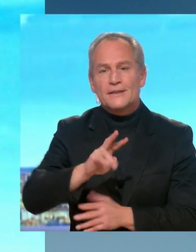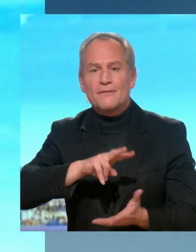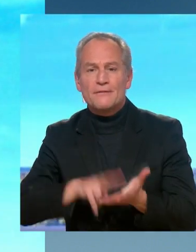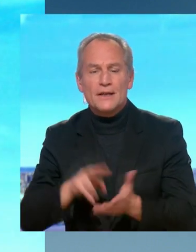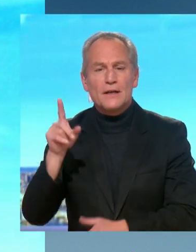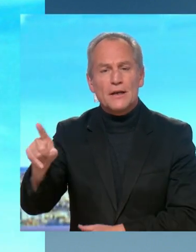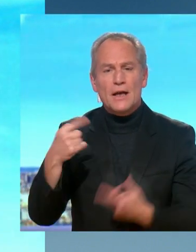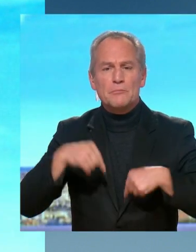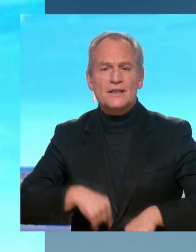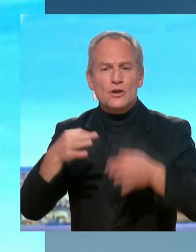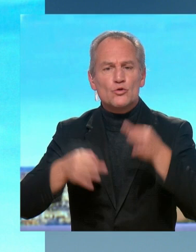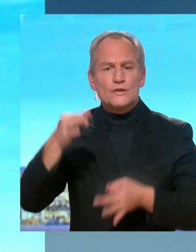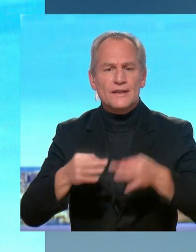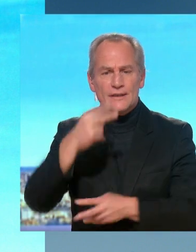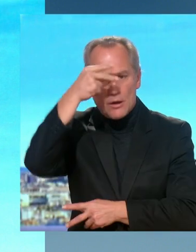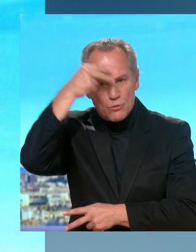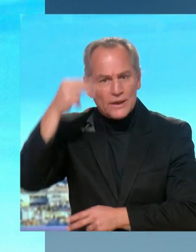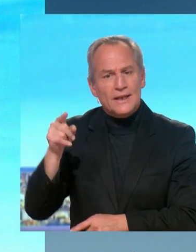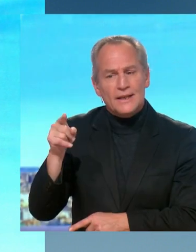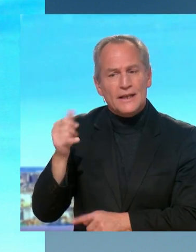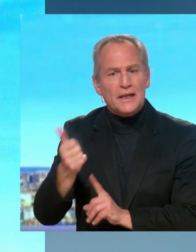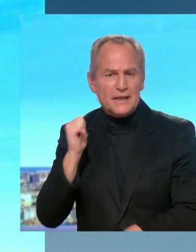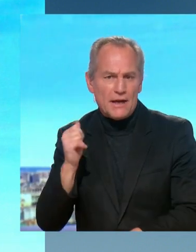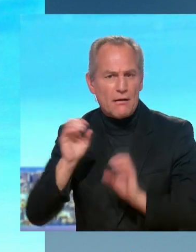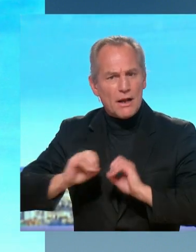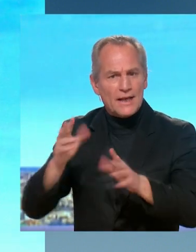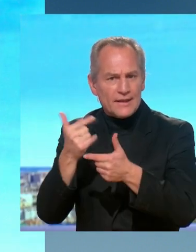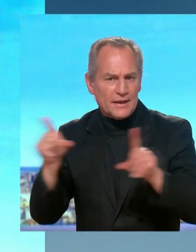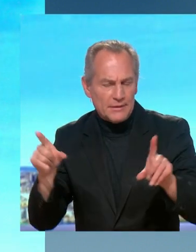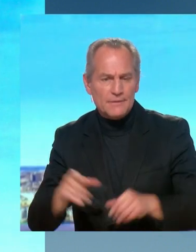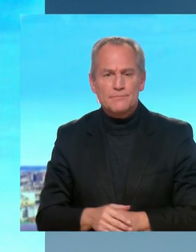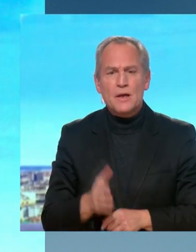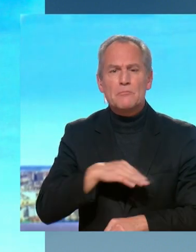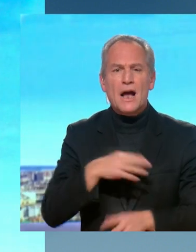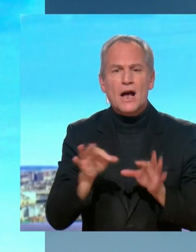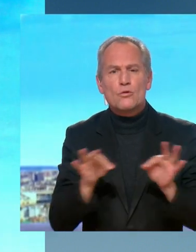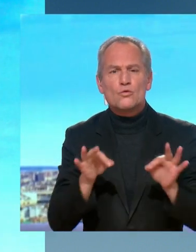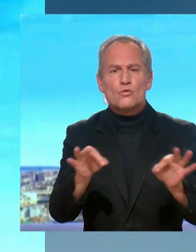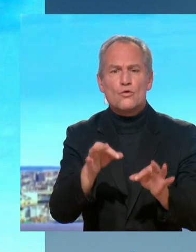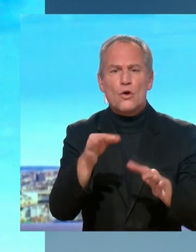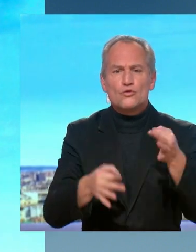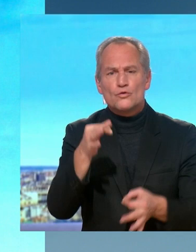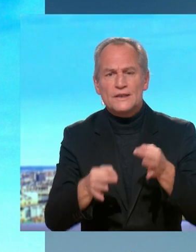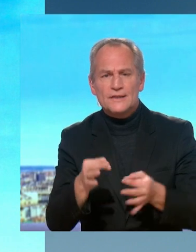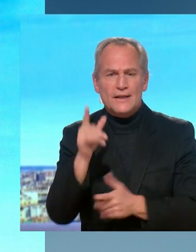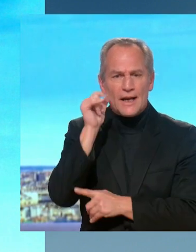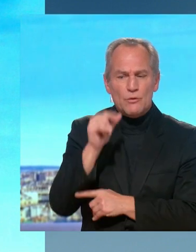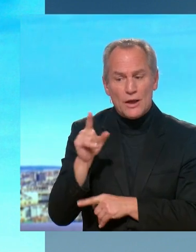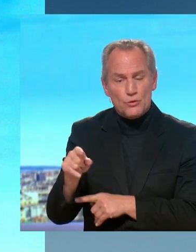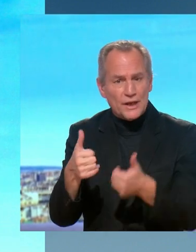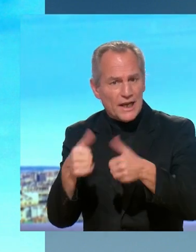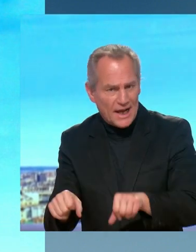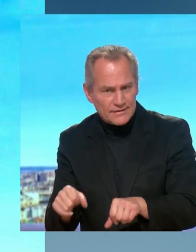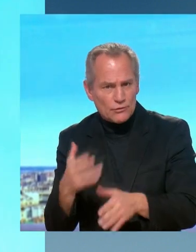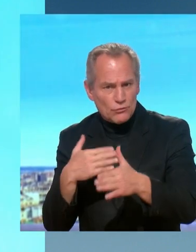déclaré non coupable et relaxé hier par la Cour de justice de la République. Éric Dupond-Moretti qui reste au gouvernement, que vous inspire cette relaxe du ministre de la